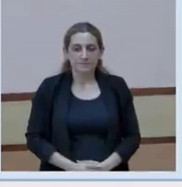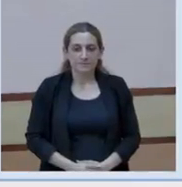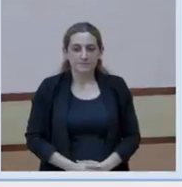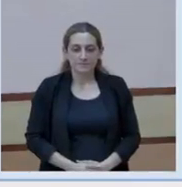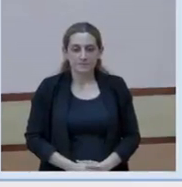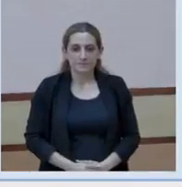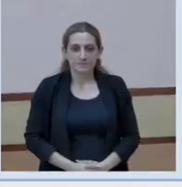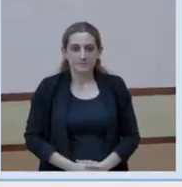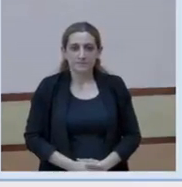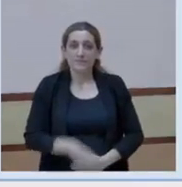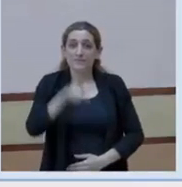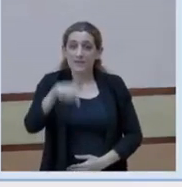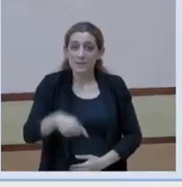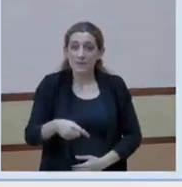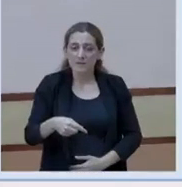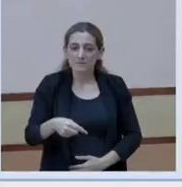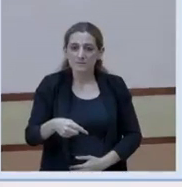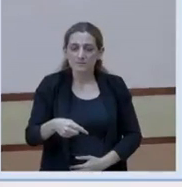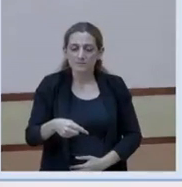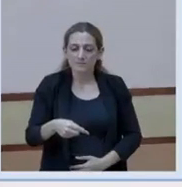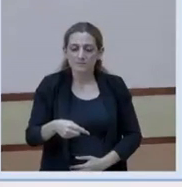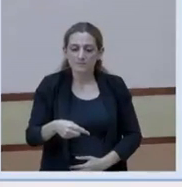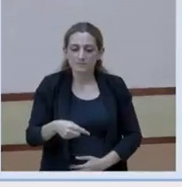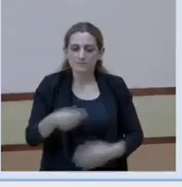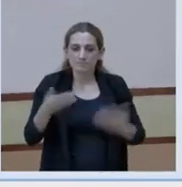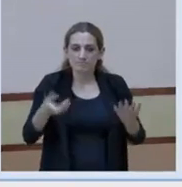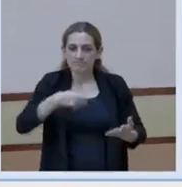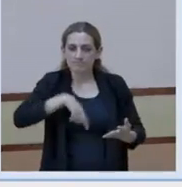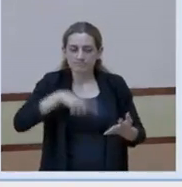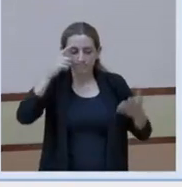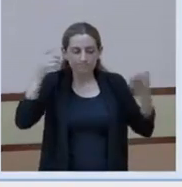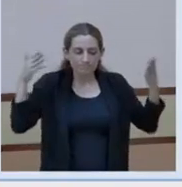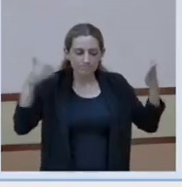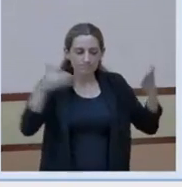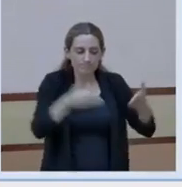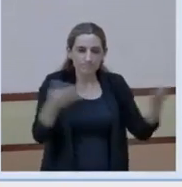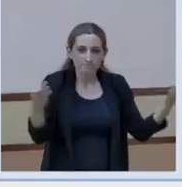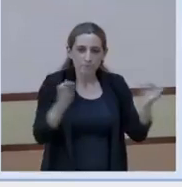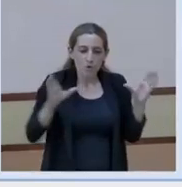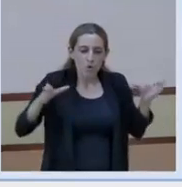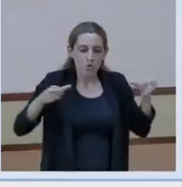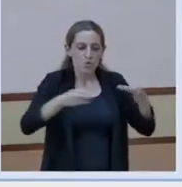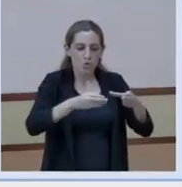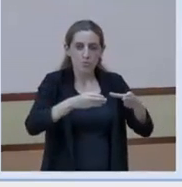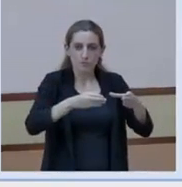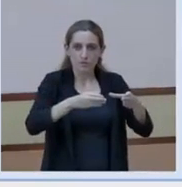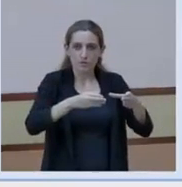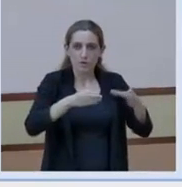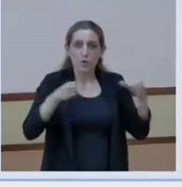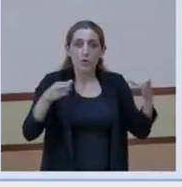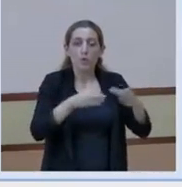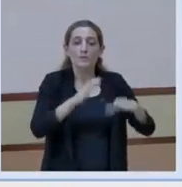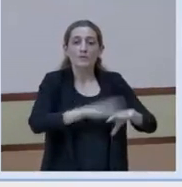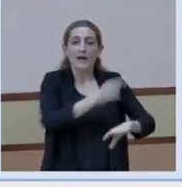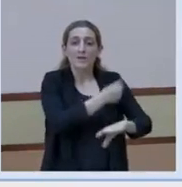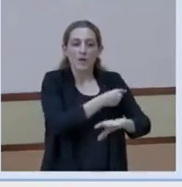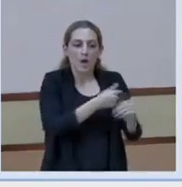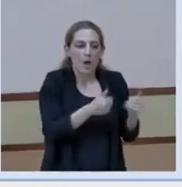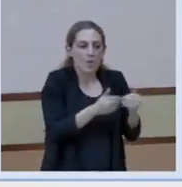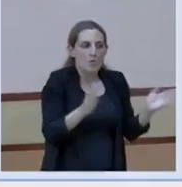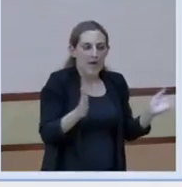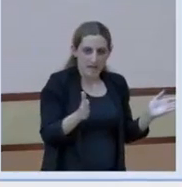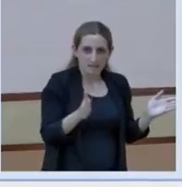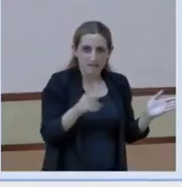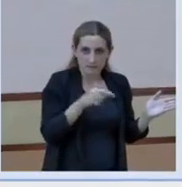També estem mirant aquests dies, estem posant el focus en aquests grups de vacunació que tenim oberts i en els que estem